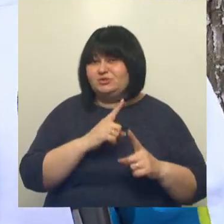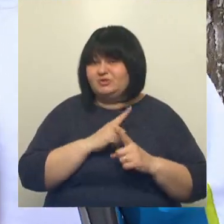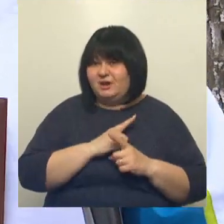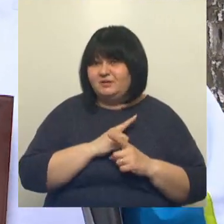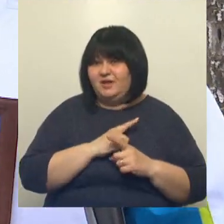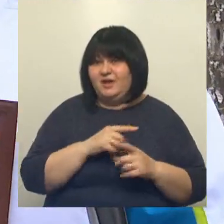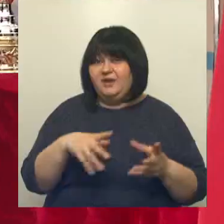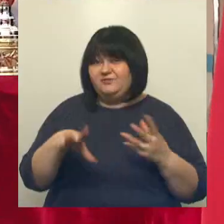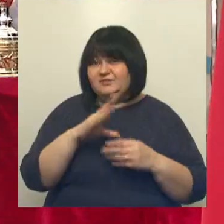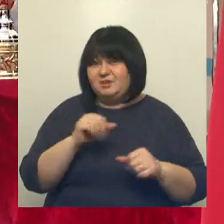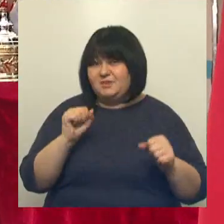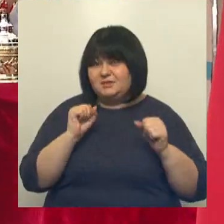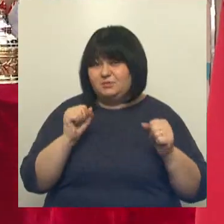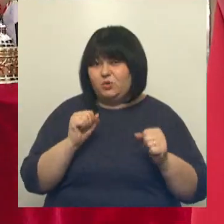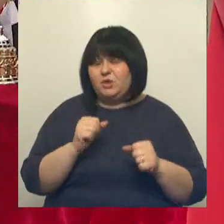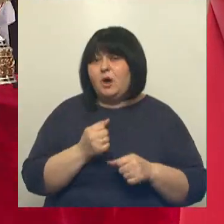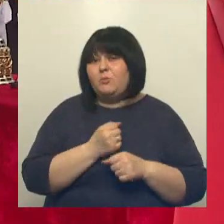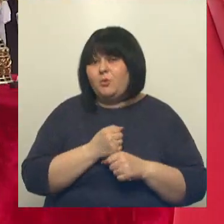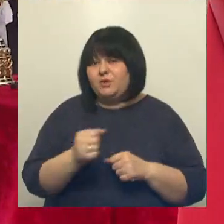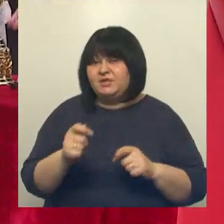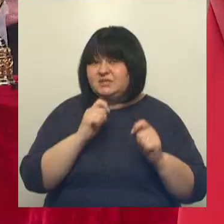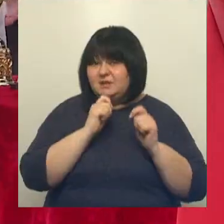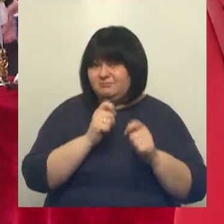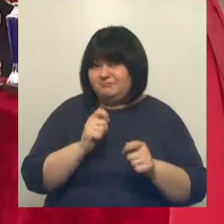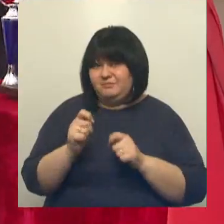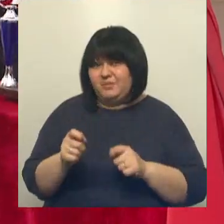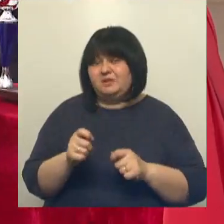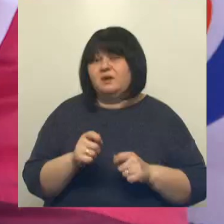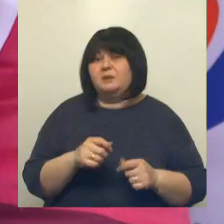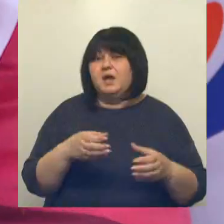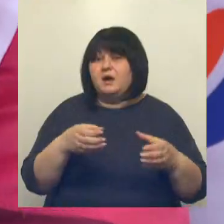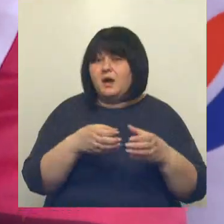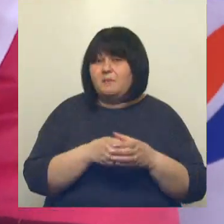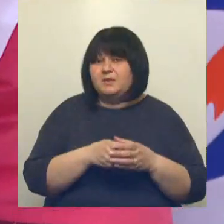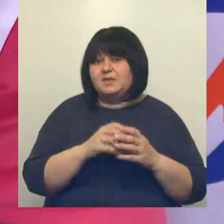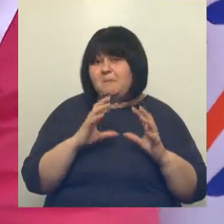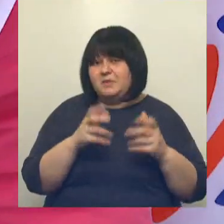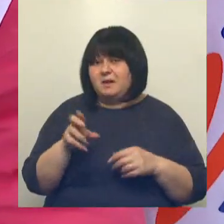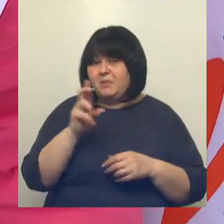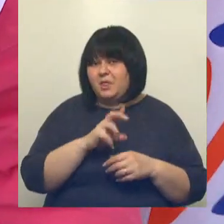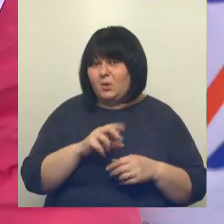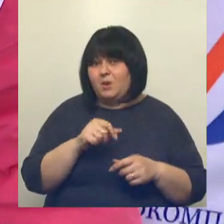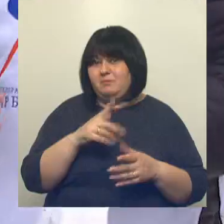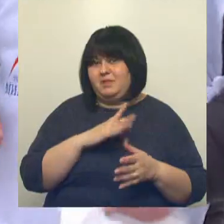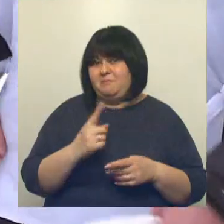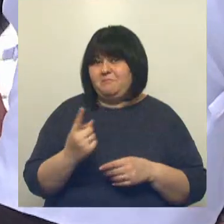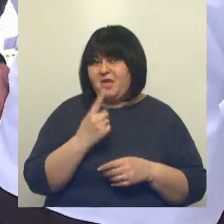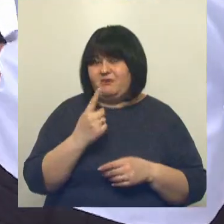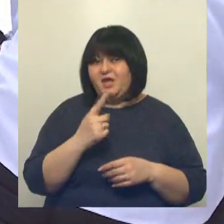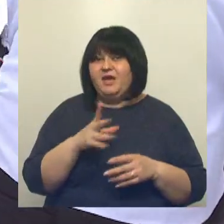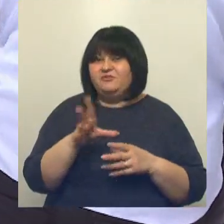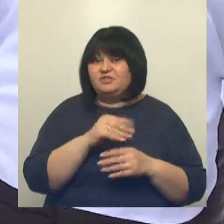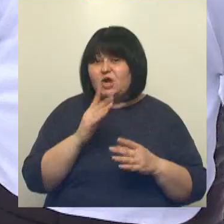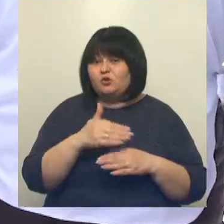Вот, всем на спорт. Победители призеров наградили подарками. Кстати, команда «Мира Белогория» стала первой в эстафетном зачете. Но все, кто